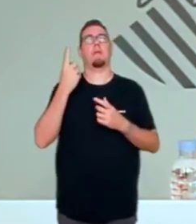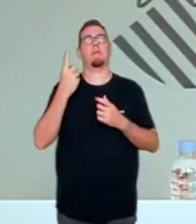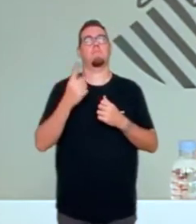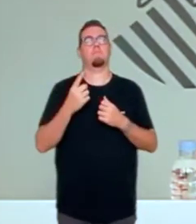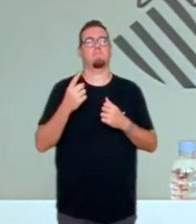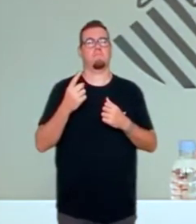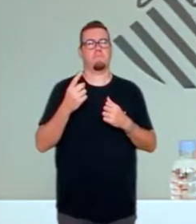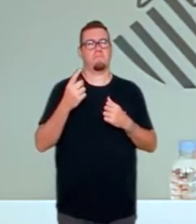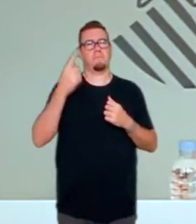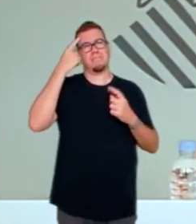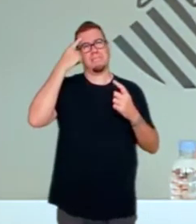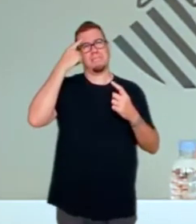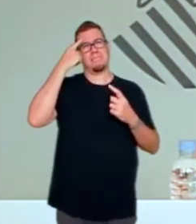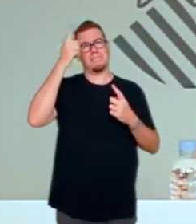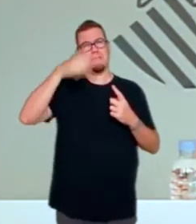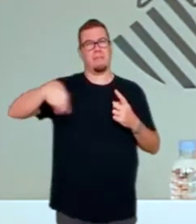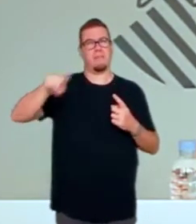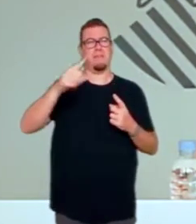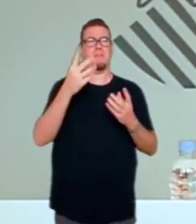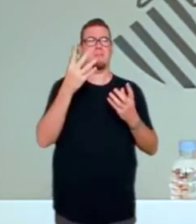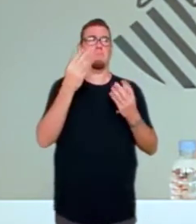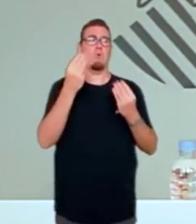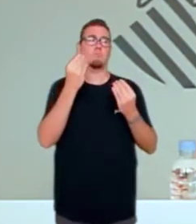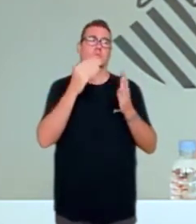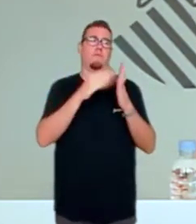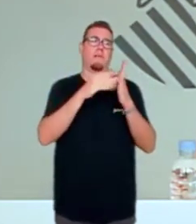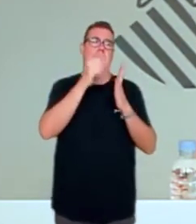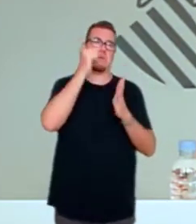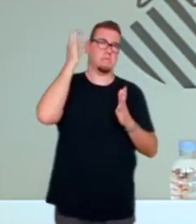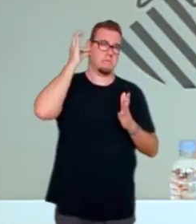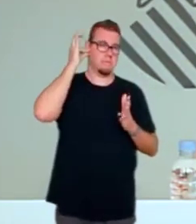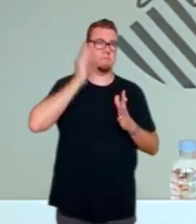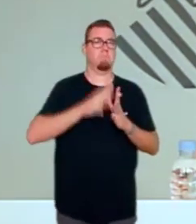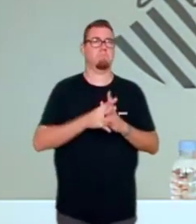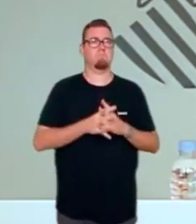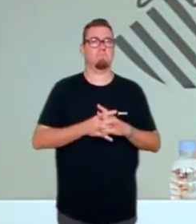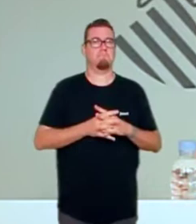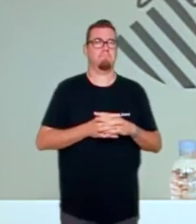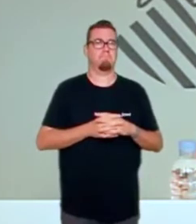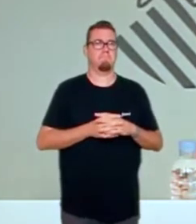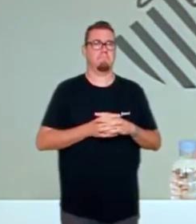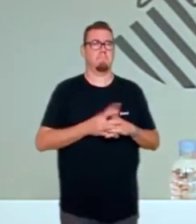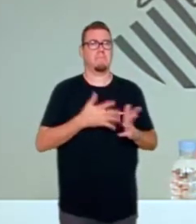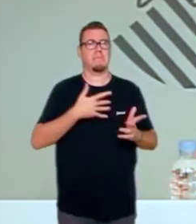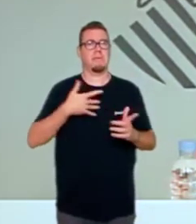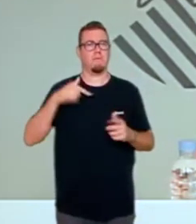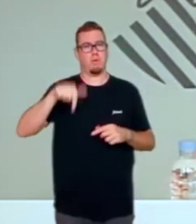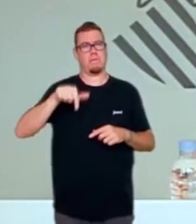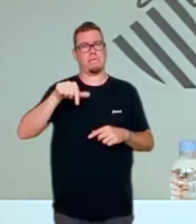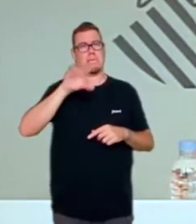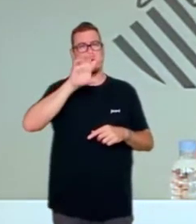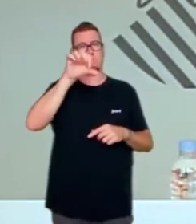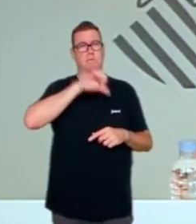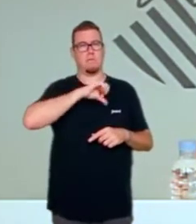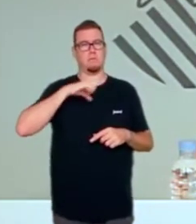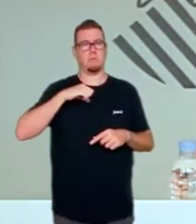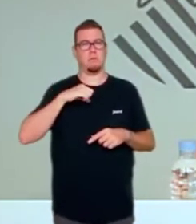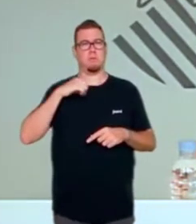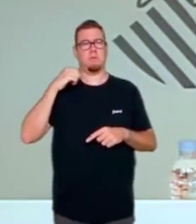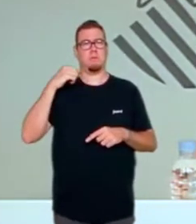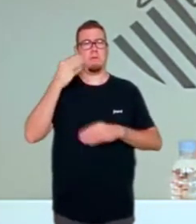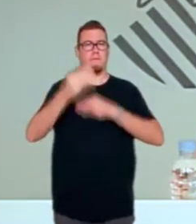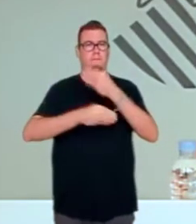Saben vostès que n'hi ha molts valencians i valencianes que volen que aquesta comunitat faça cooperació